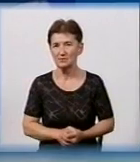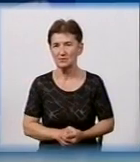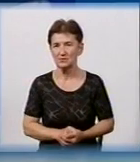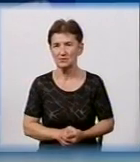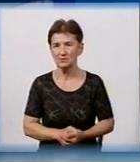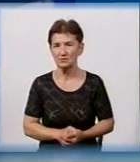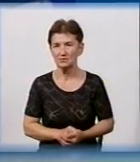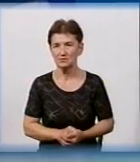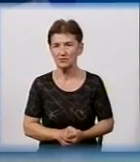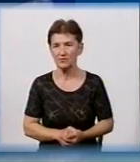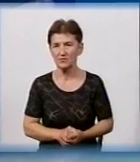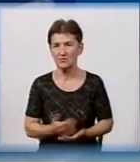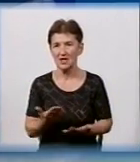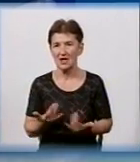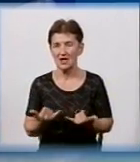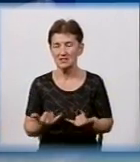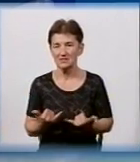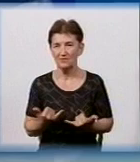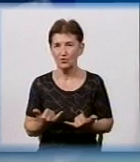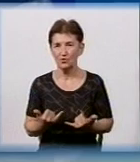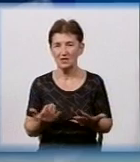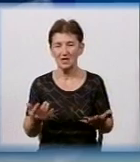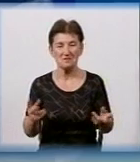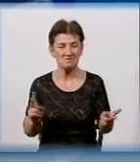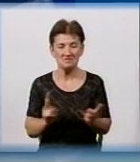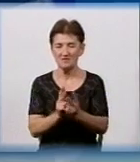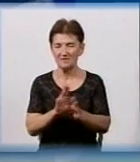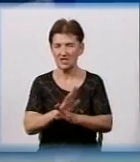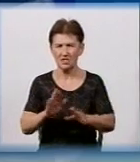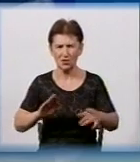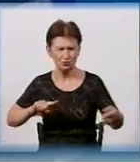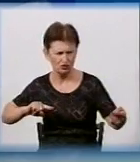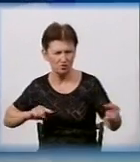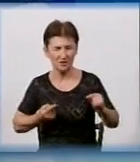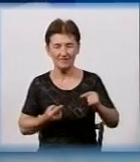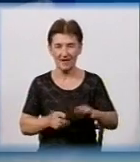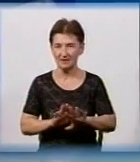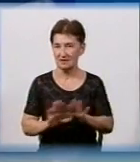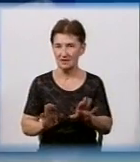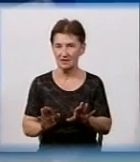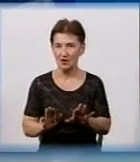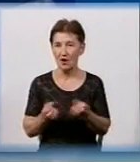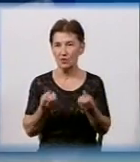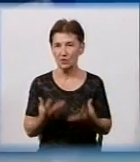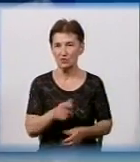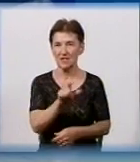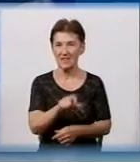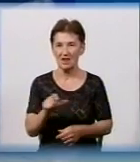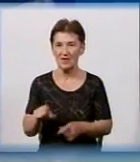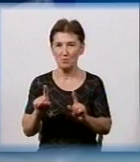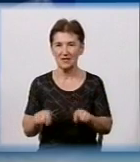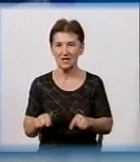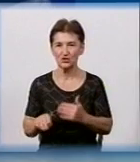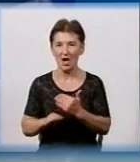В принципі, ми сьогодні не зустріли спротивлення нигде. Люди просто даже словами підтримували нас,